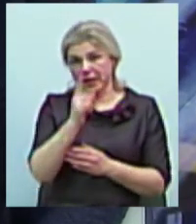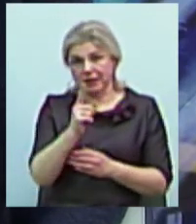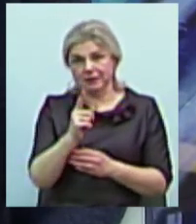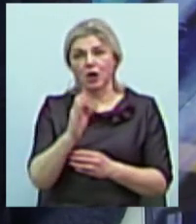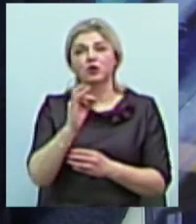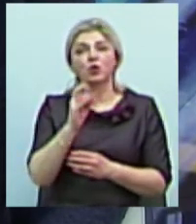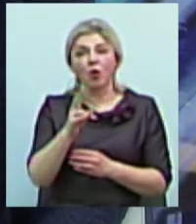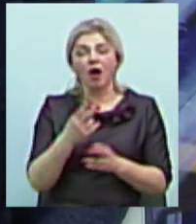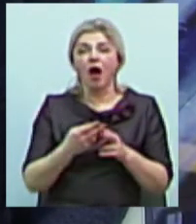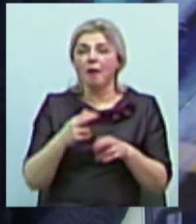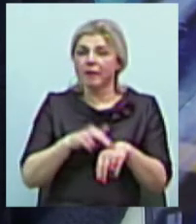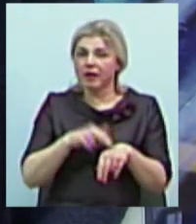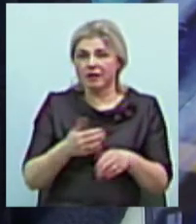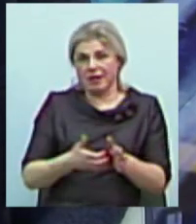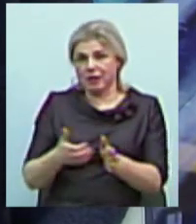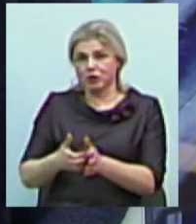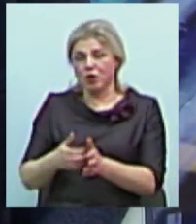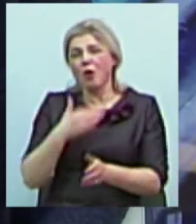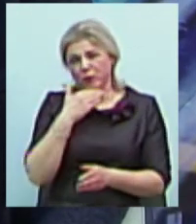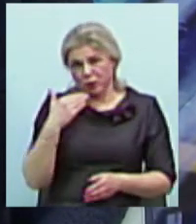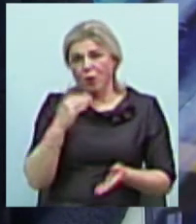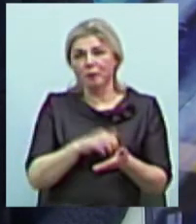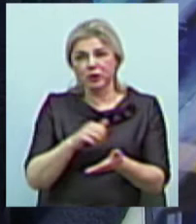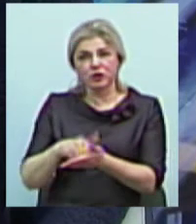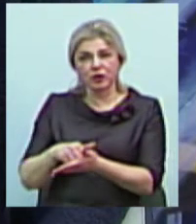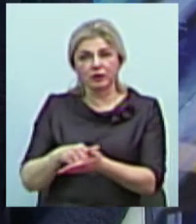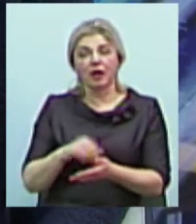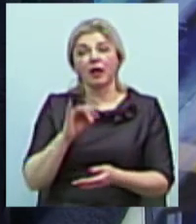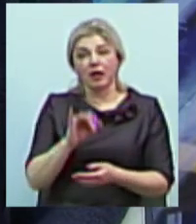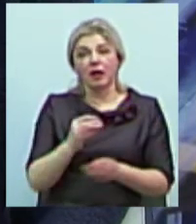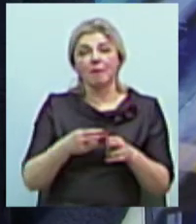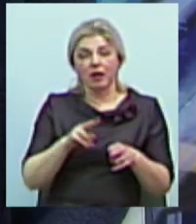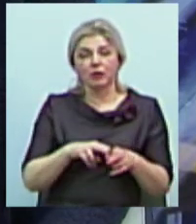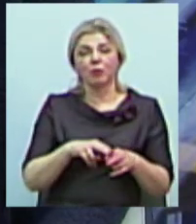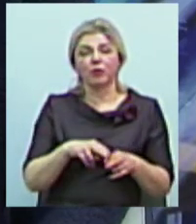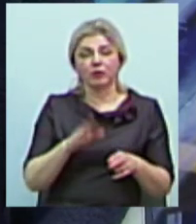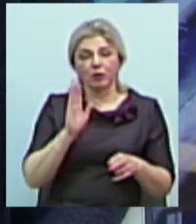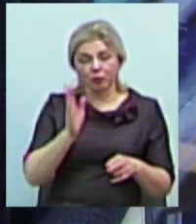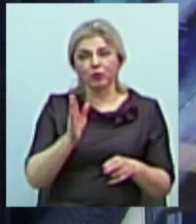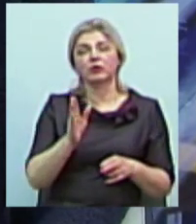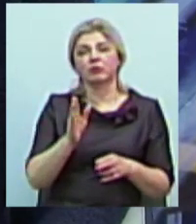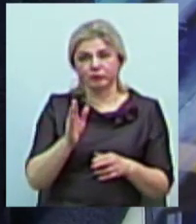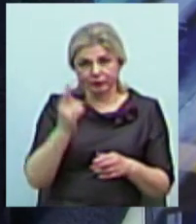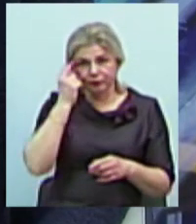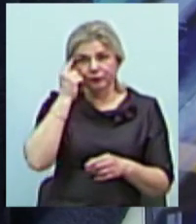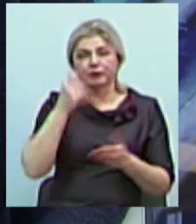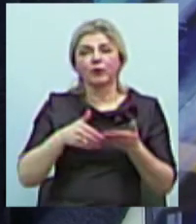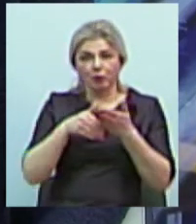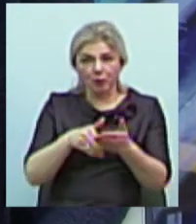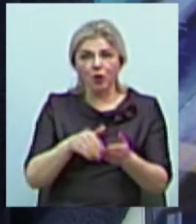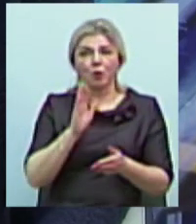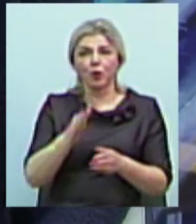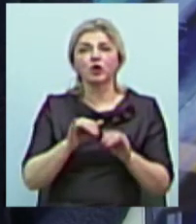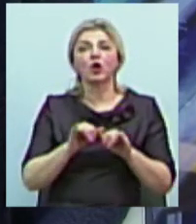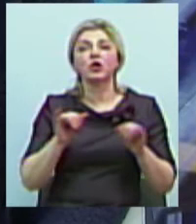а їм цього недостатньо з багатьох причин. І ми, звісно ж, підемо на зустріч і будемо розширювати свої